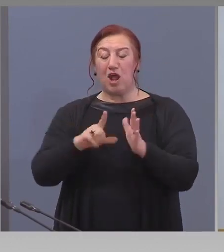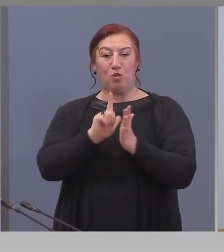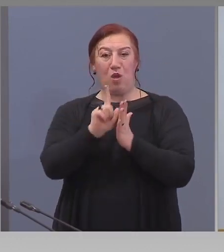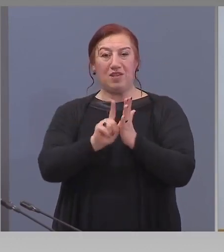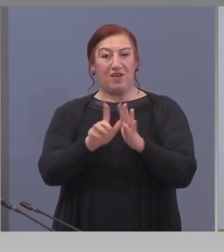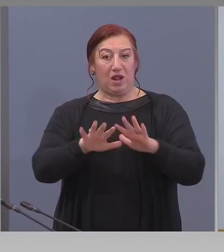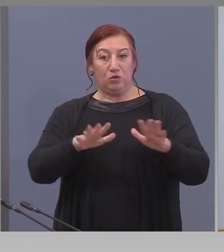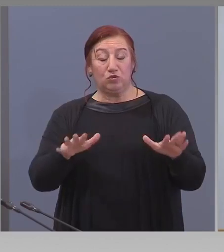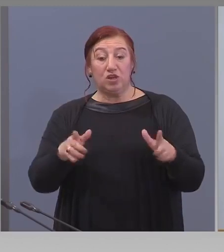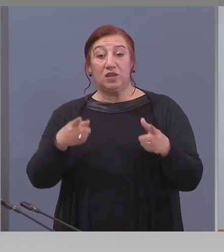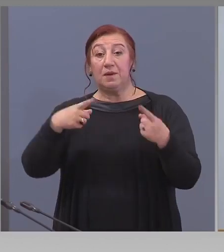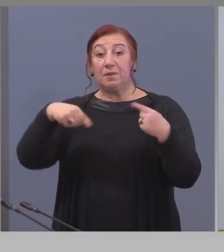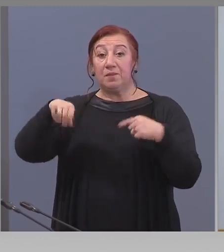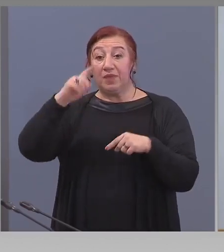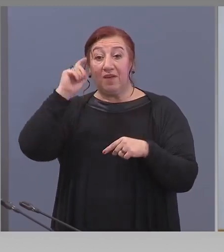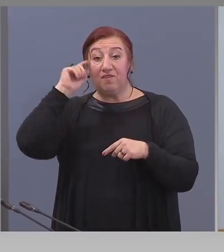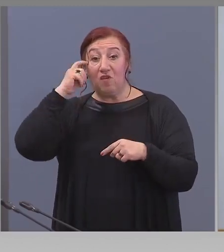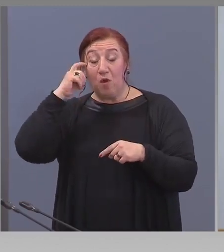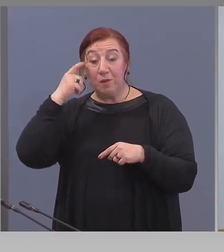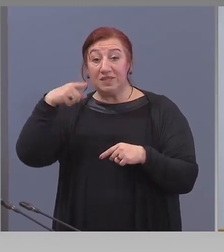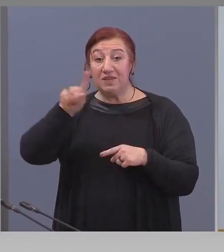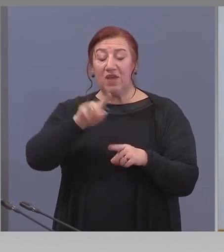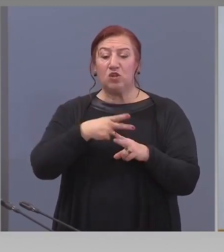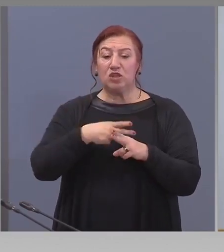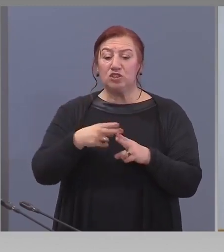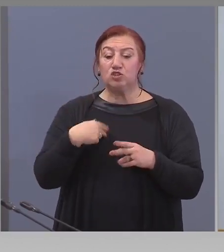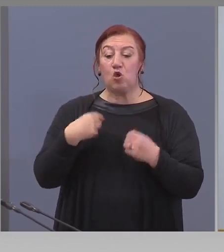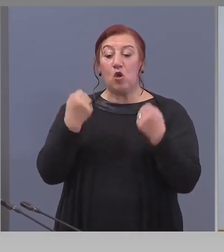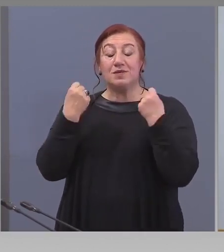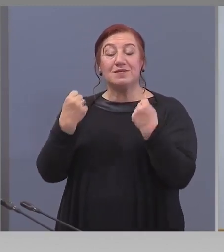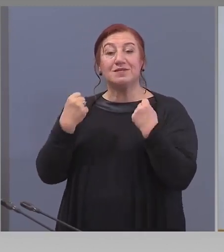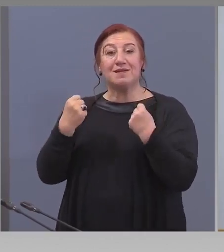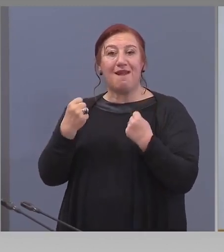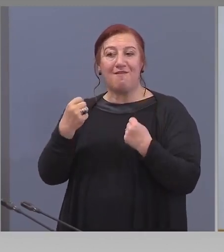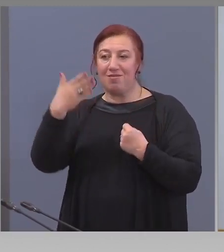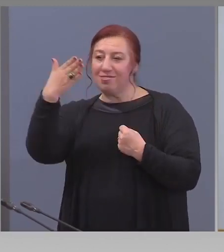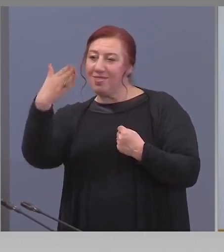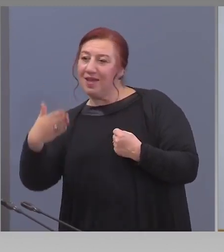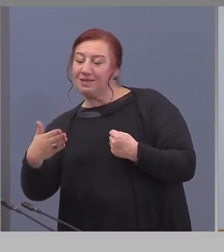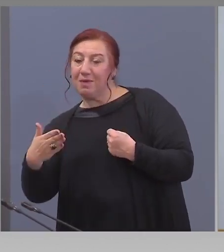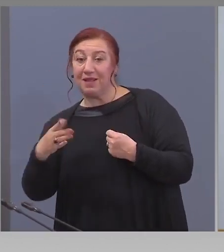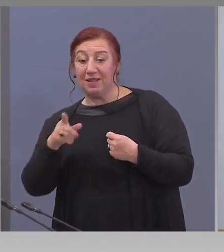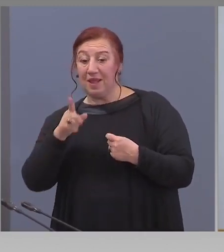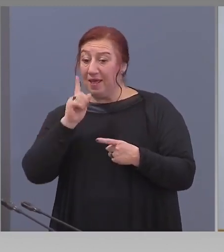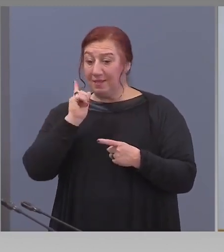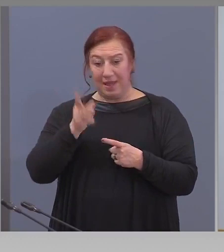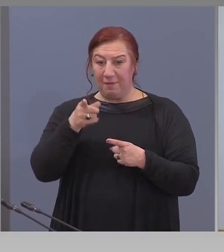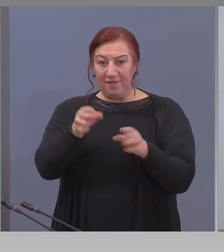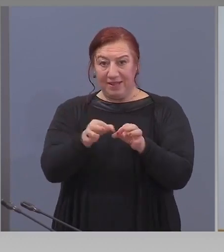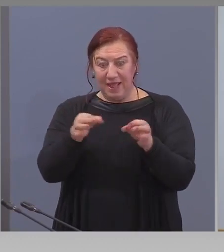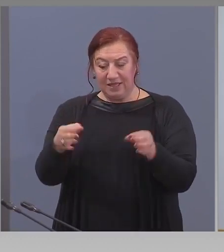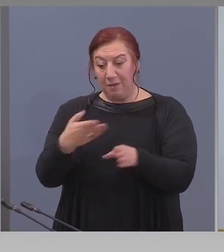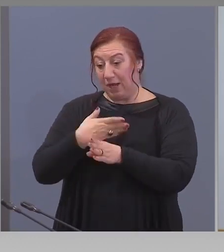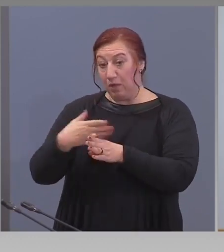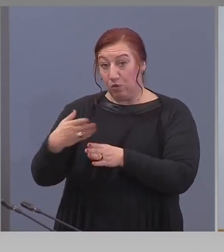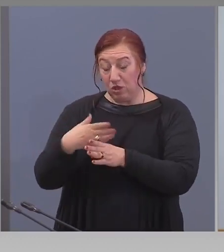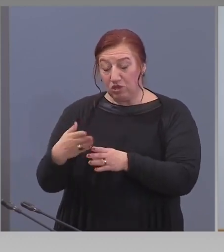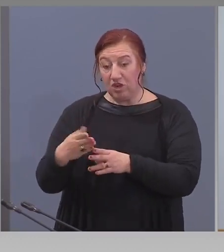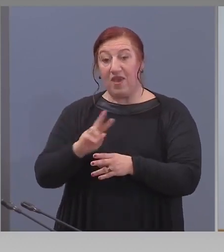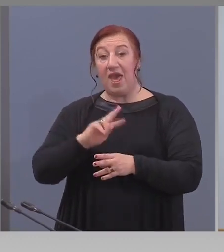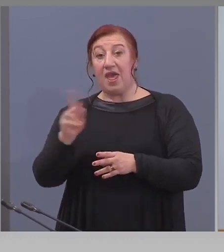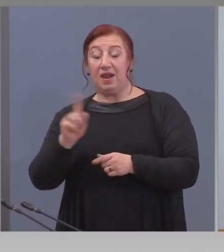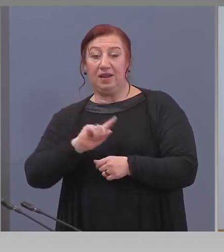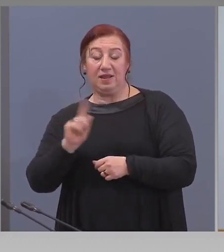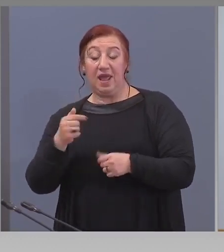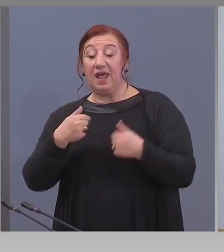мислим ние, от чисто здравен аспект, по това дали тези мерки трябва да продължат или не. Но ние няма да